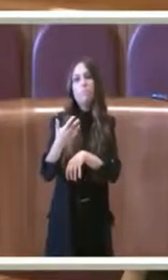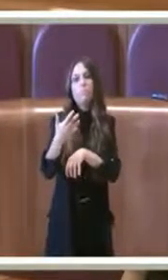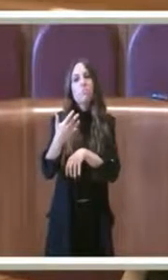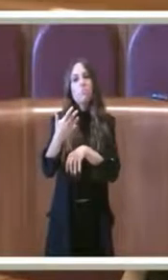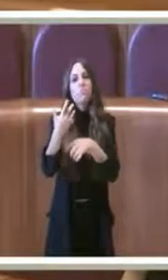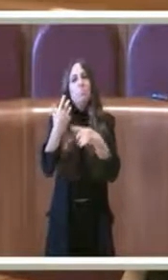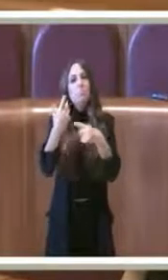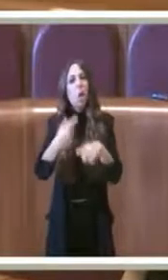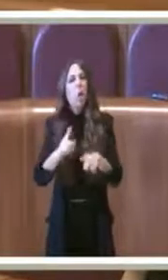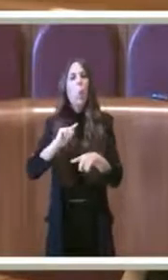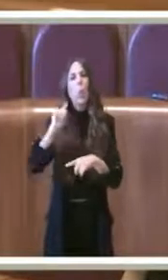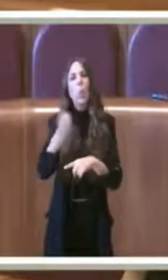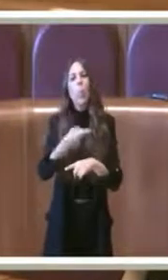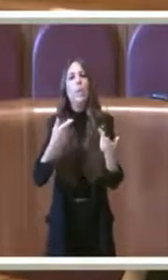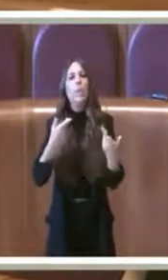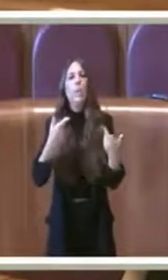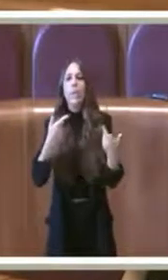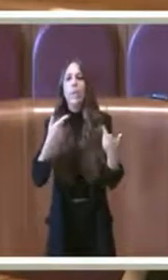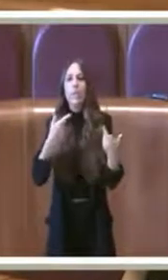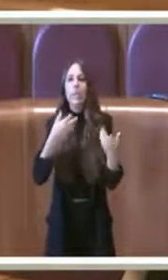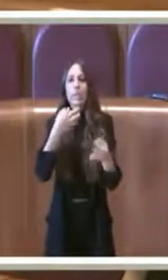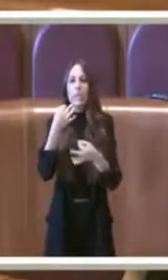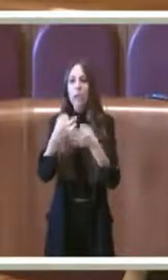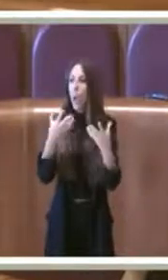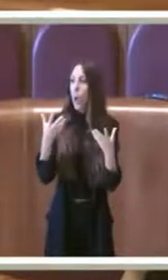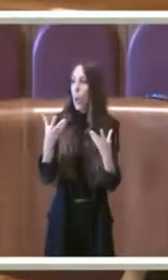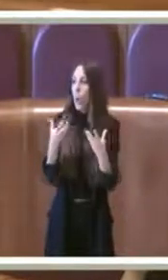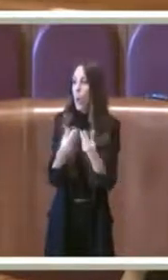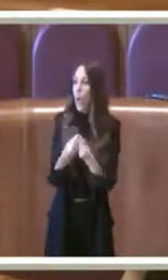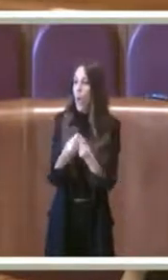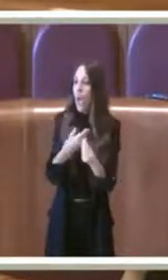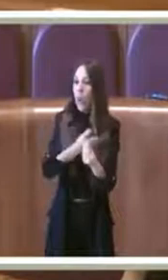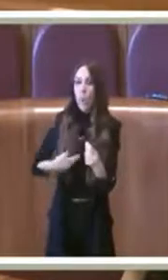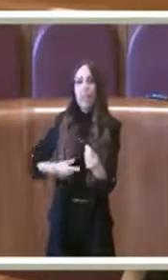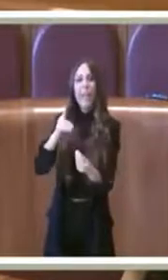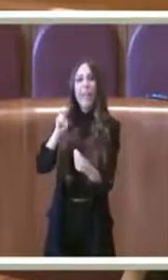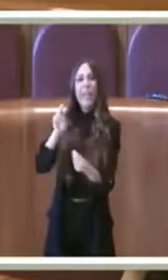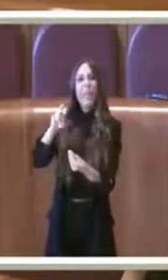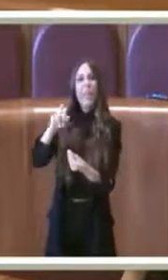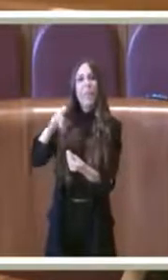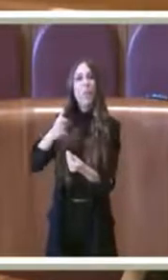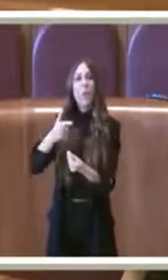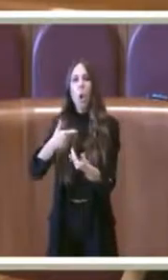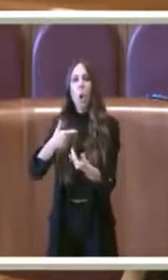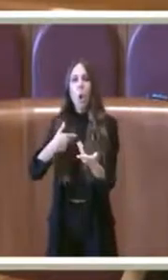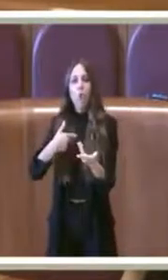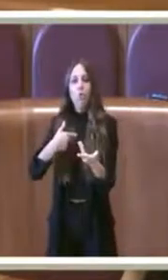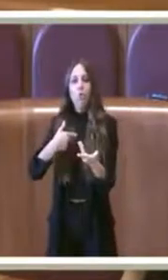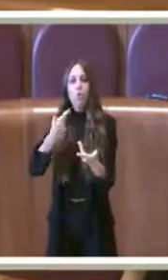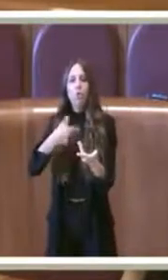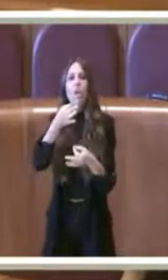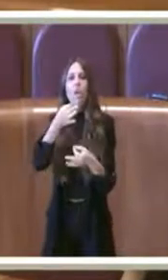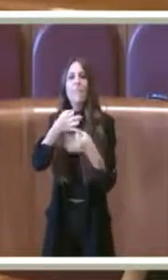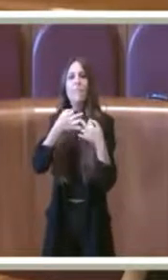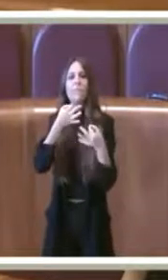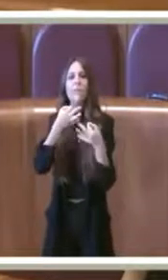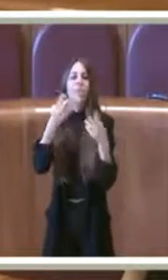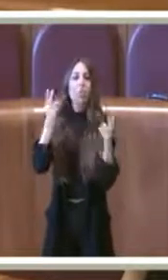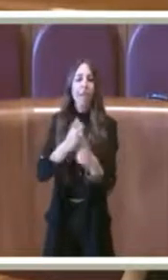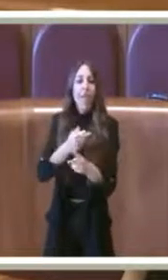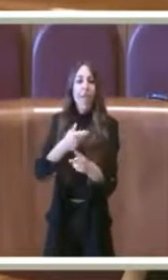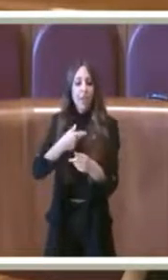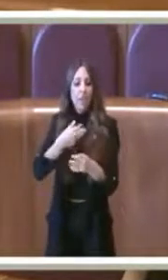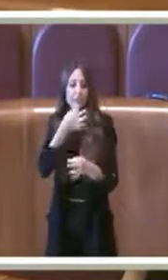tutte le argomentazioni presentate dal collega consigliere di Vito non reggono. Quindi signori, io consegno